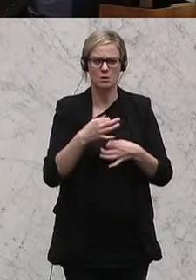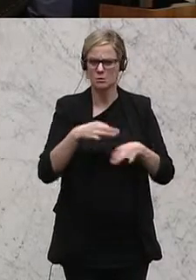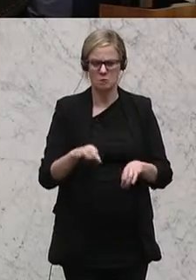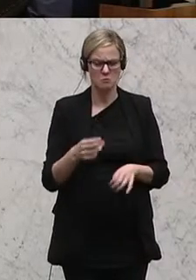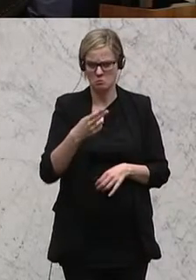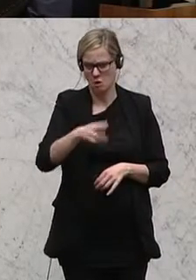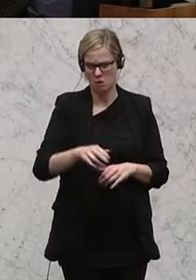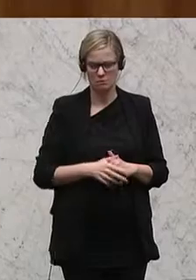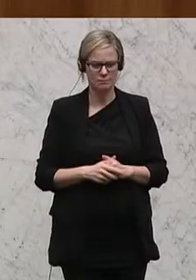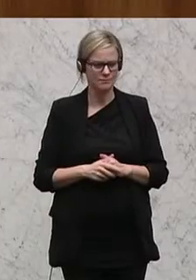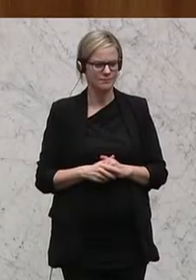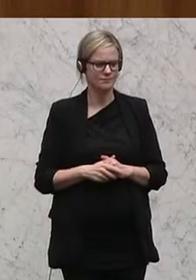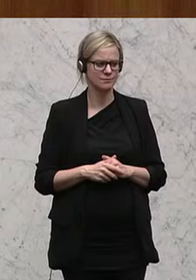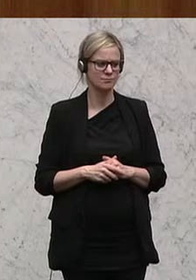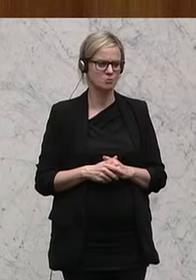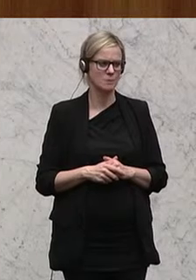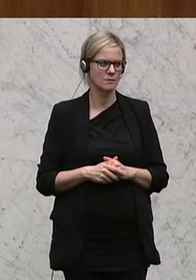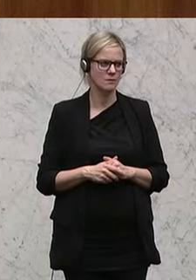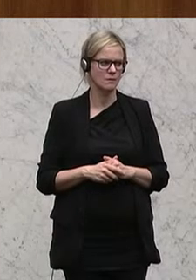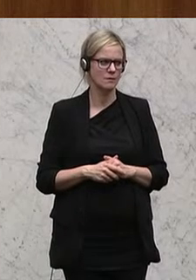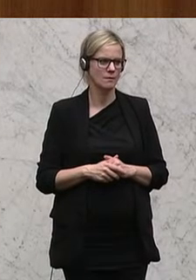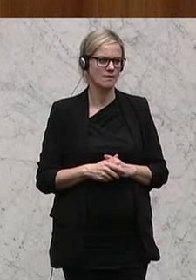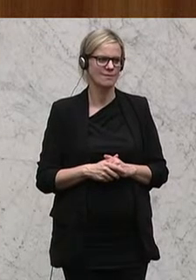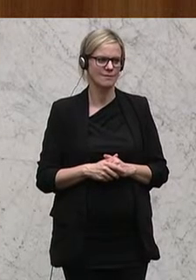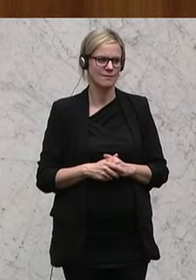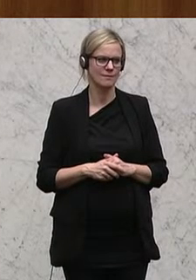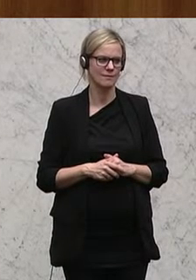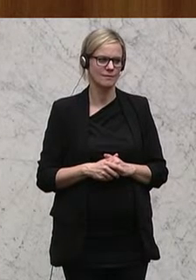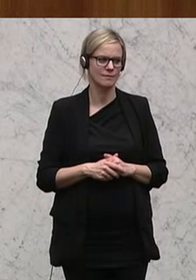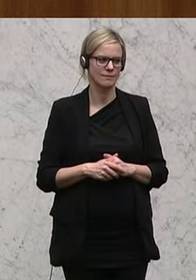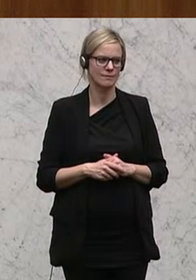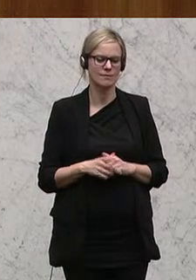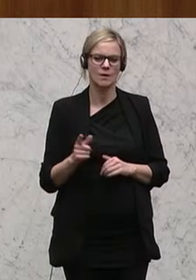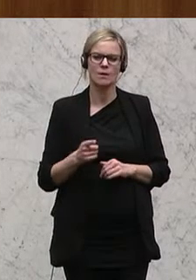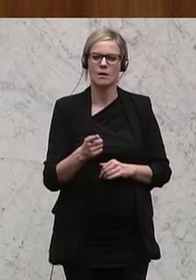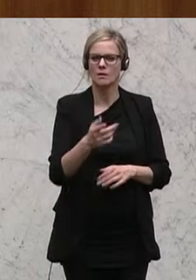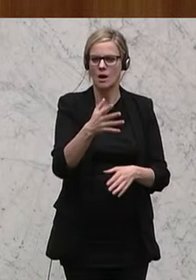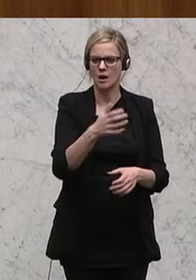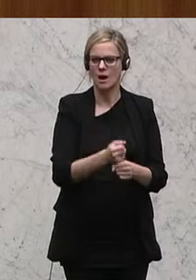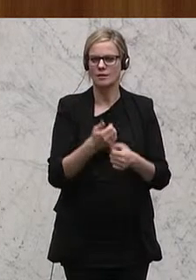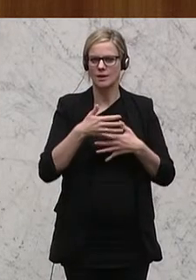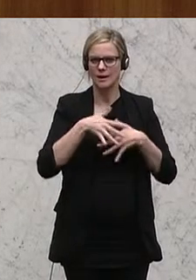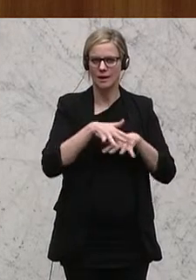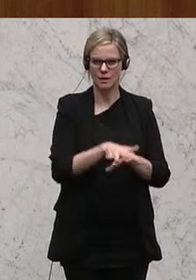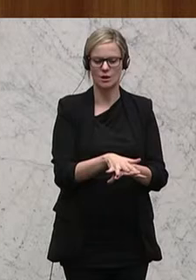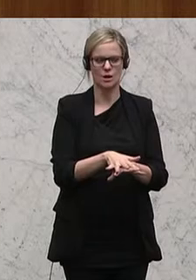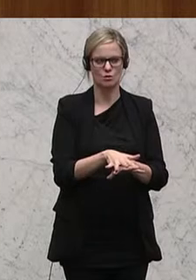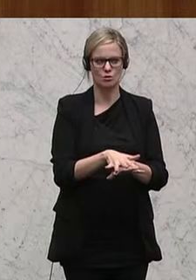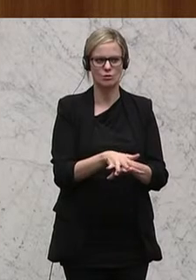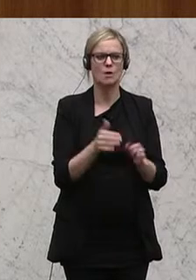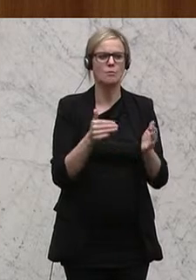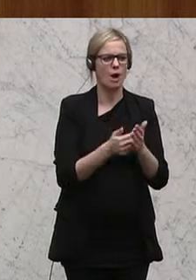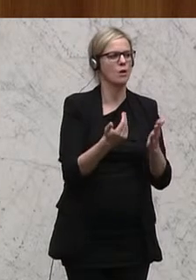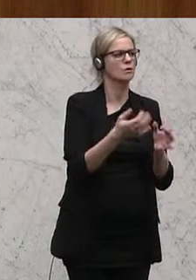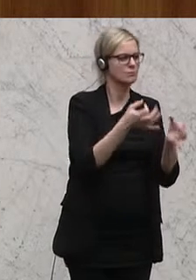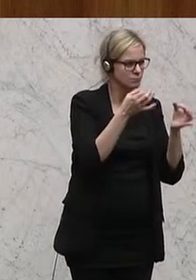Es entspricht den Tatsachen, dass für eine nachhaltige Integration neben entsprechender